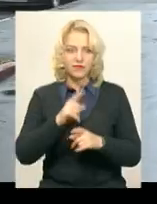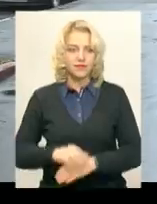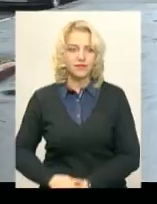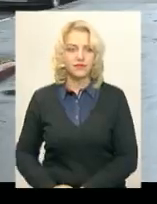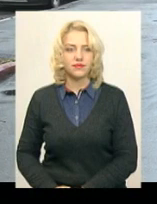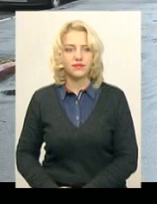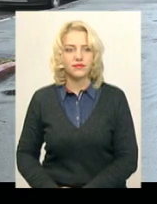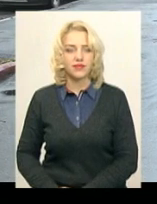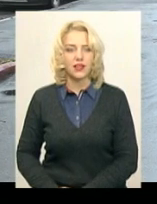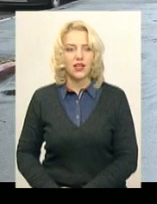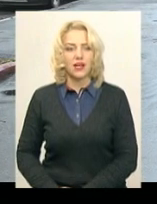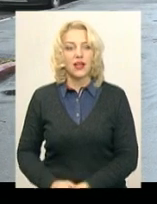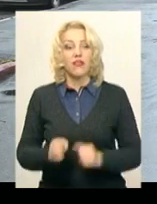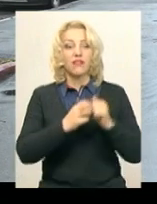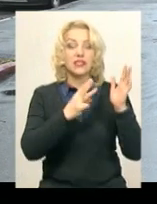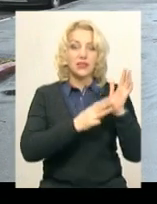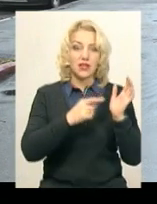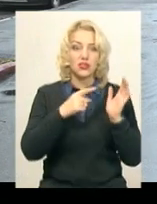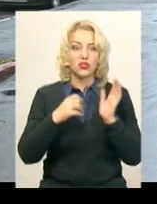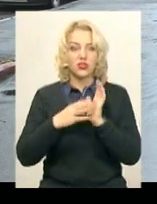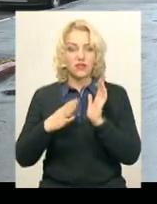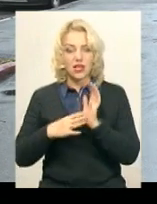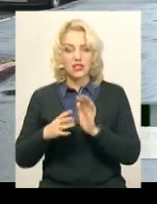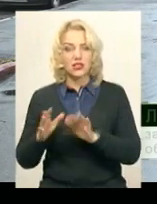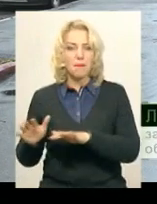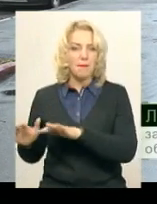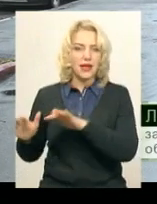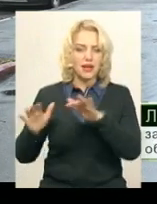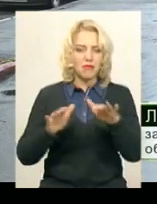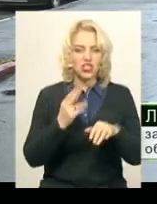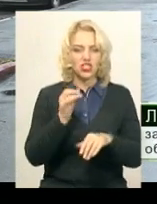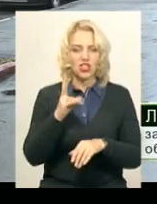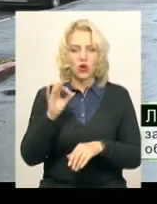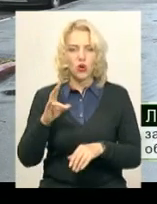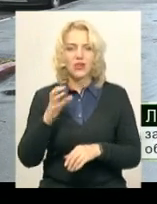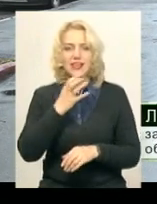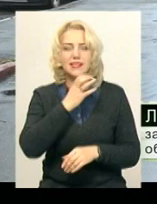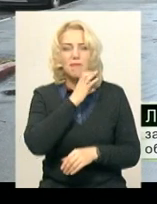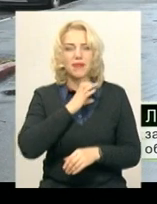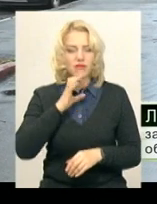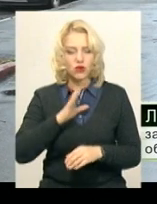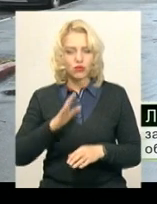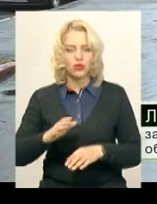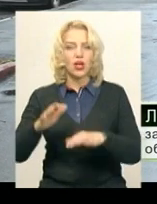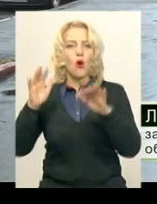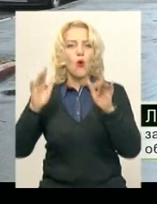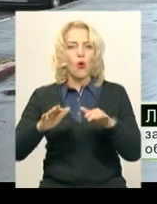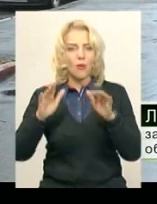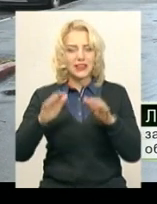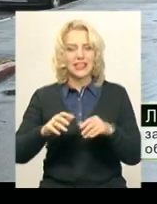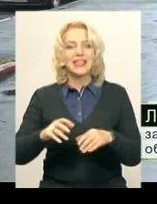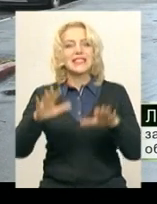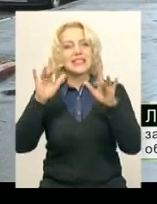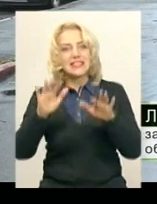18-19-го переміщення циклону з півночі будуть супроводжуватись опадом у вигляді снігу та